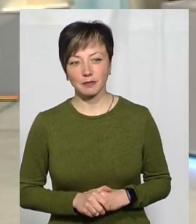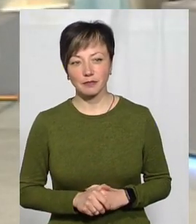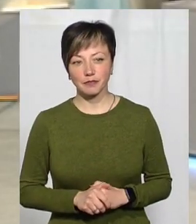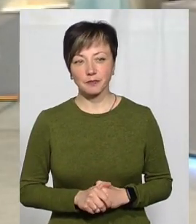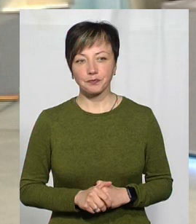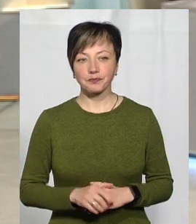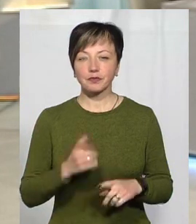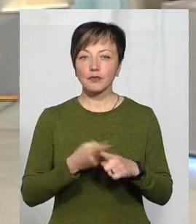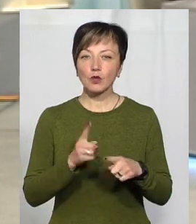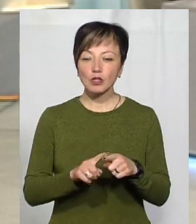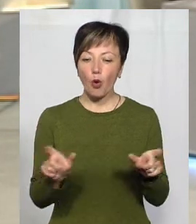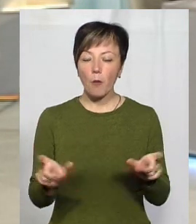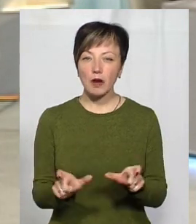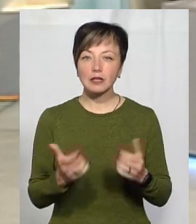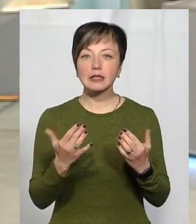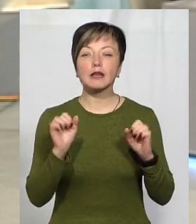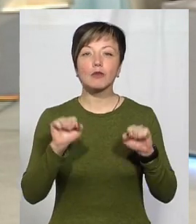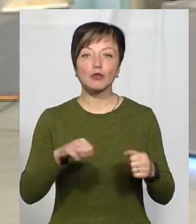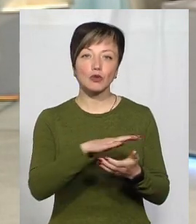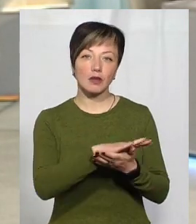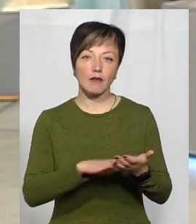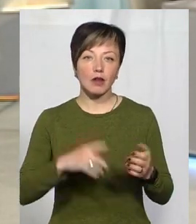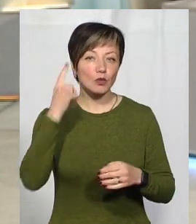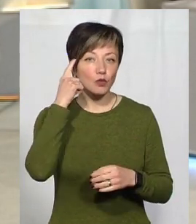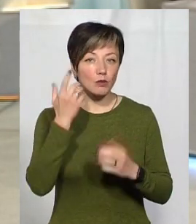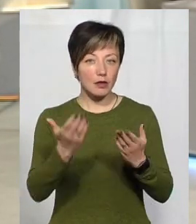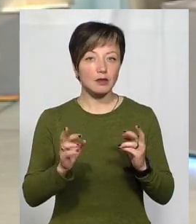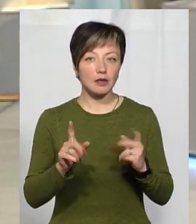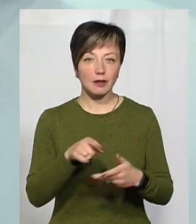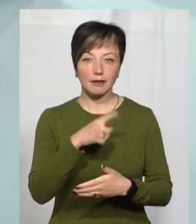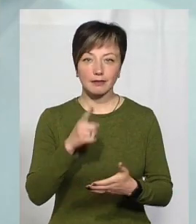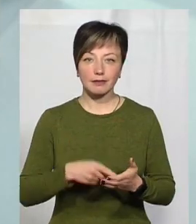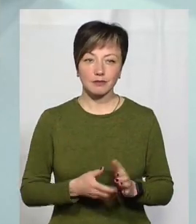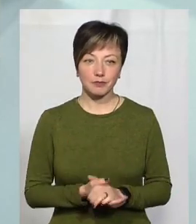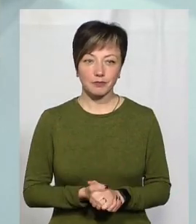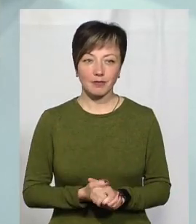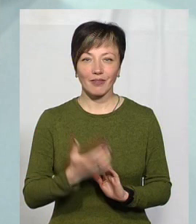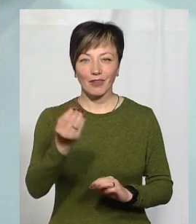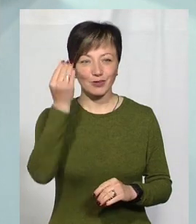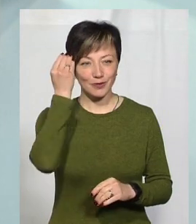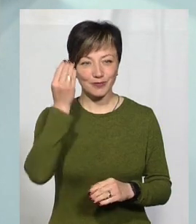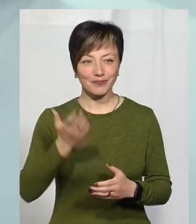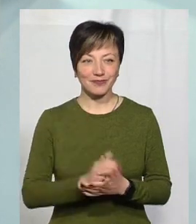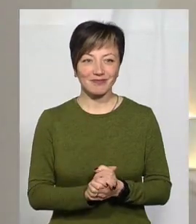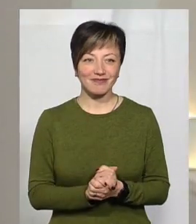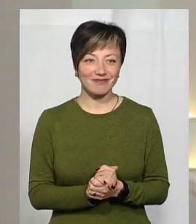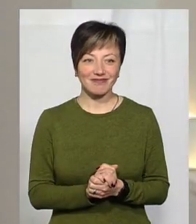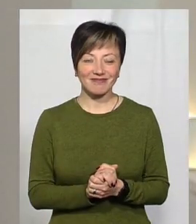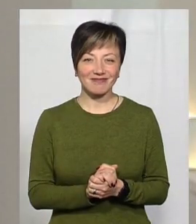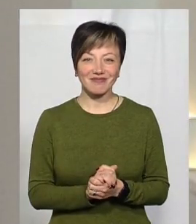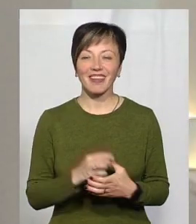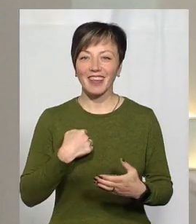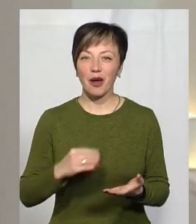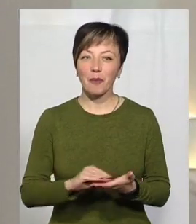Оці обмеження, які є, скільки вони можуть тривати, як ви гадаєте, у вашому закладі? Я